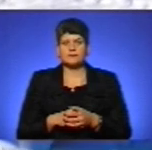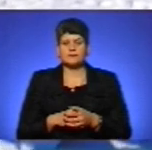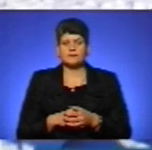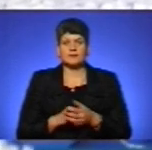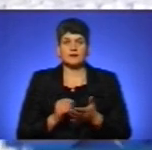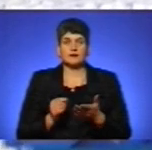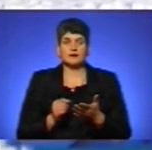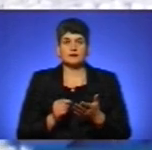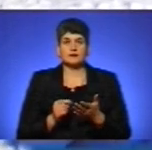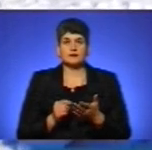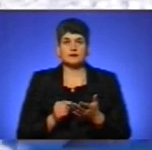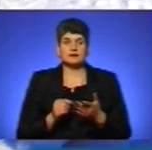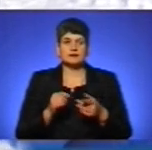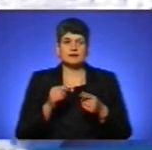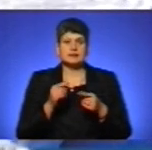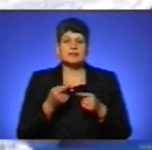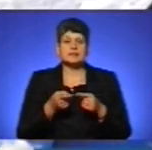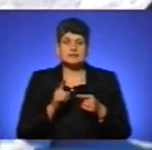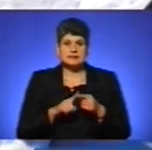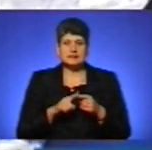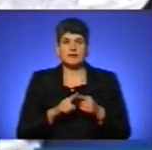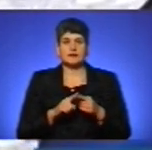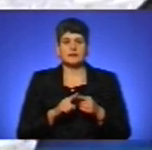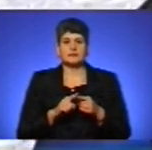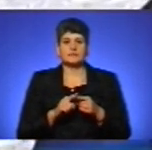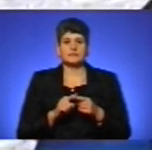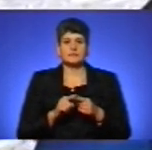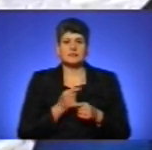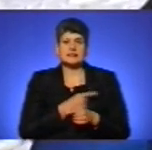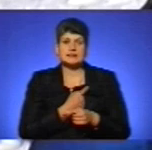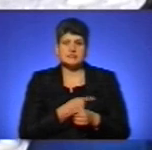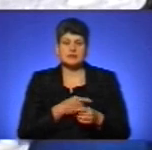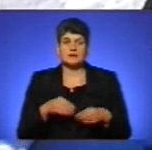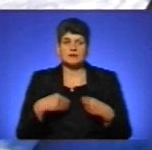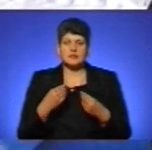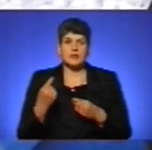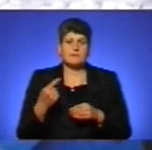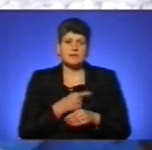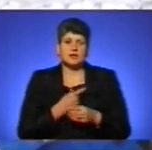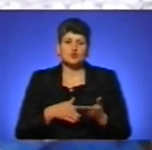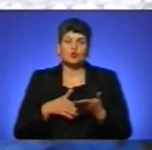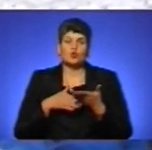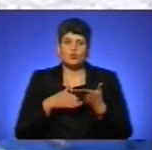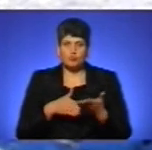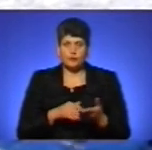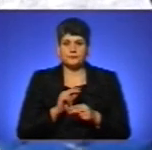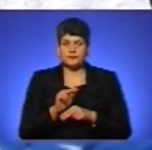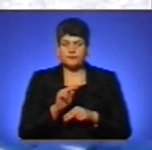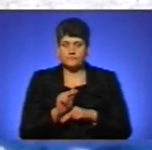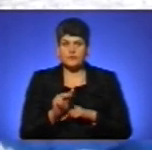Точка тактичної медицини, вивчаємо надання медичної допомоги в зоні